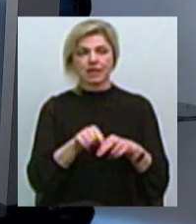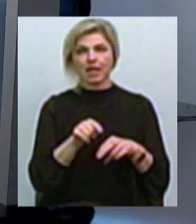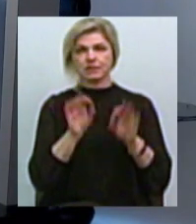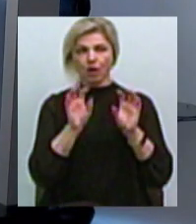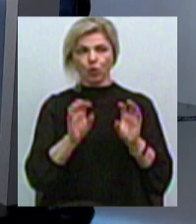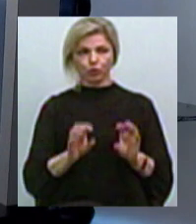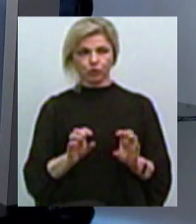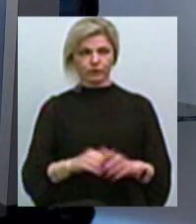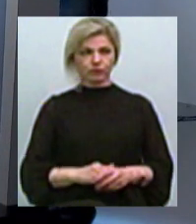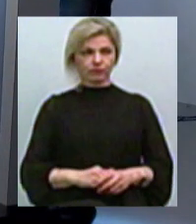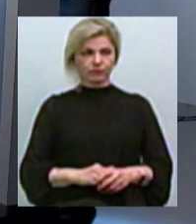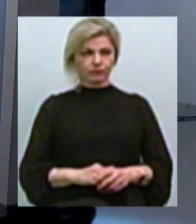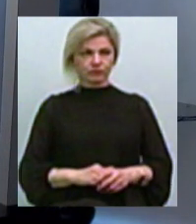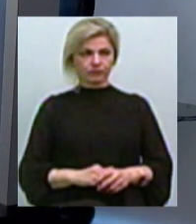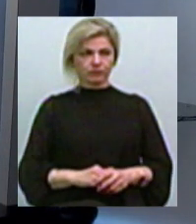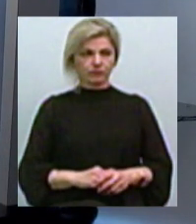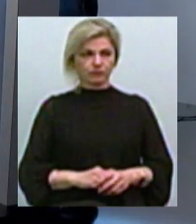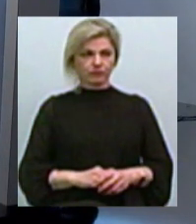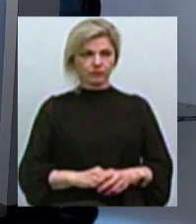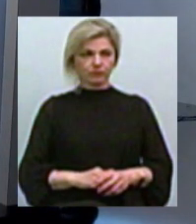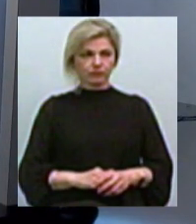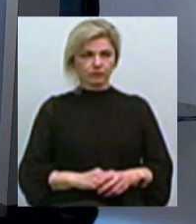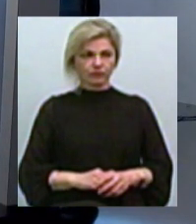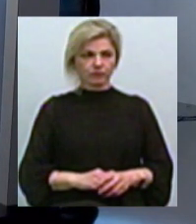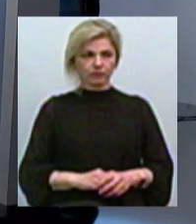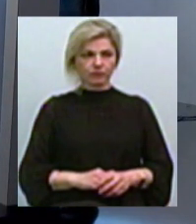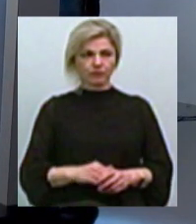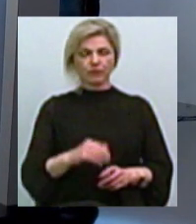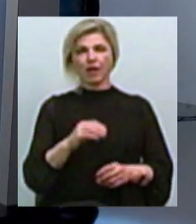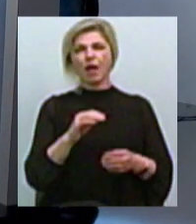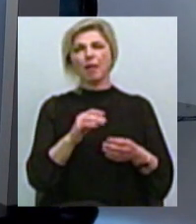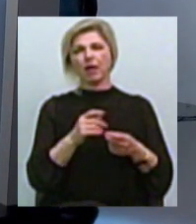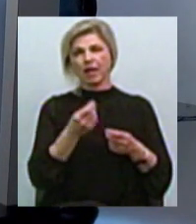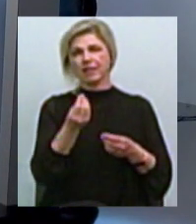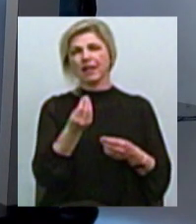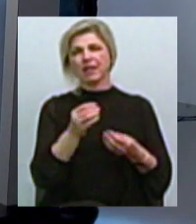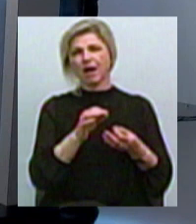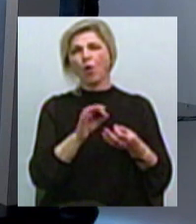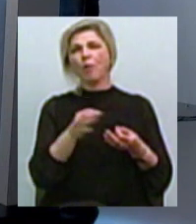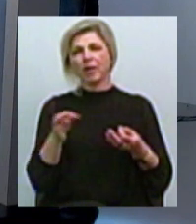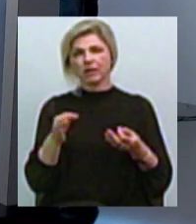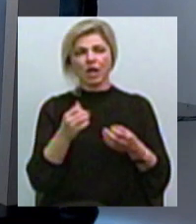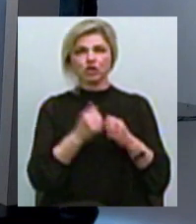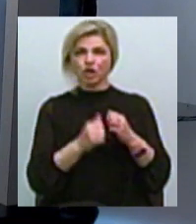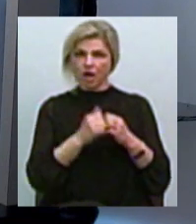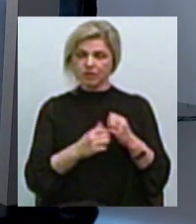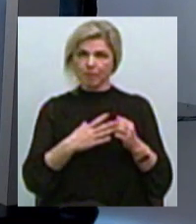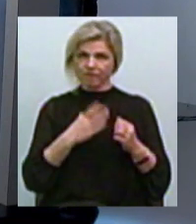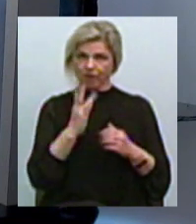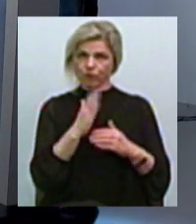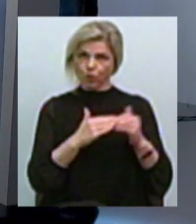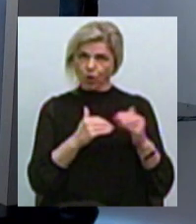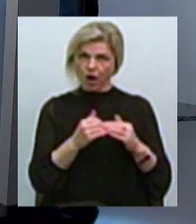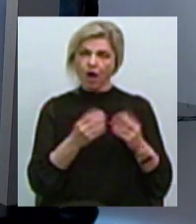боку, вибачайте, я, мабуть, не досформулював Дрібні купюри від початку, принаймні, частіше бувають в руках Тобто, логічно,